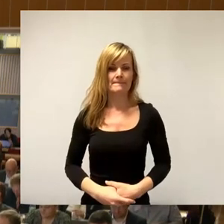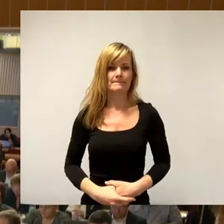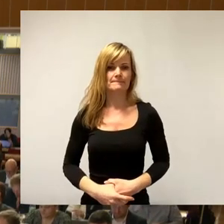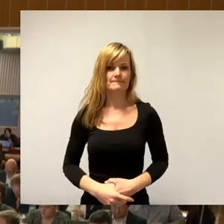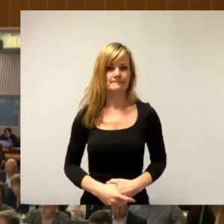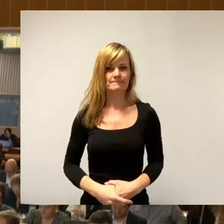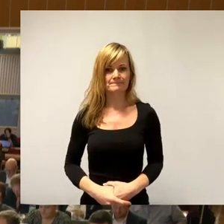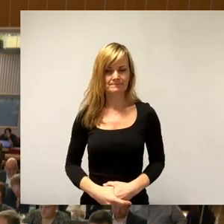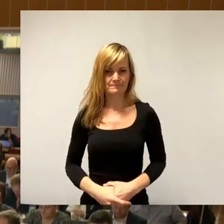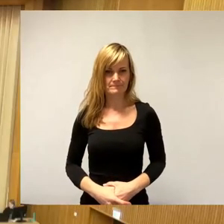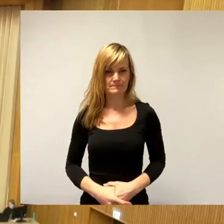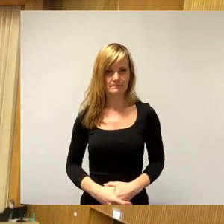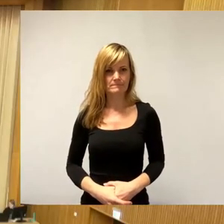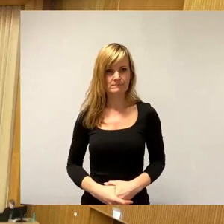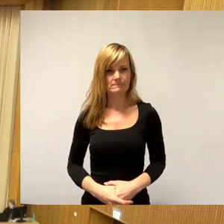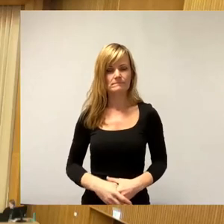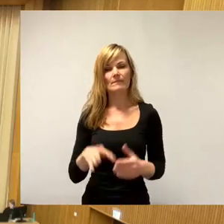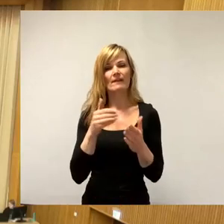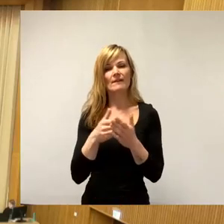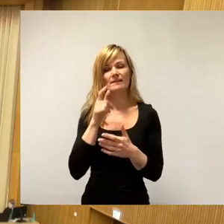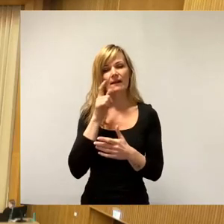So, weitere Wortmeldungen, Herr Lichty.